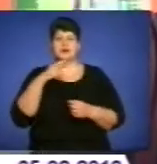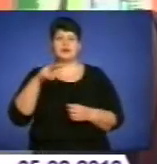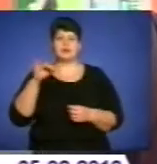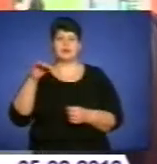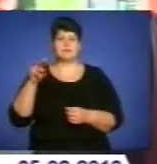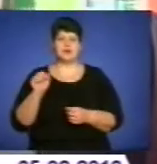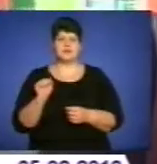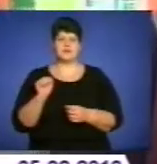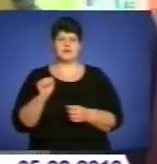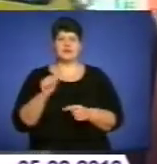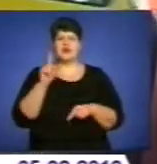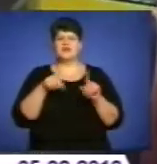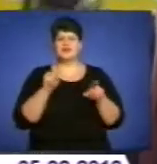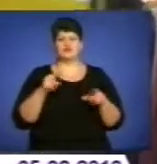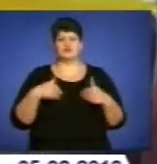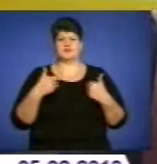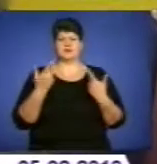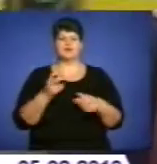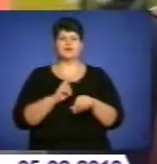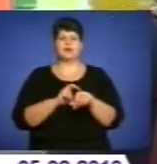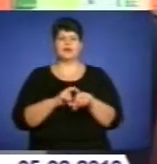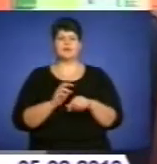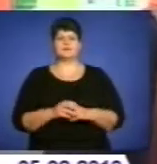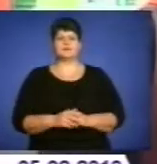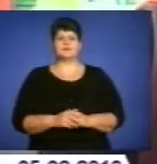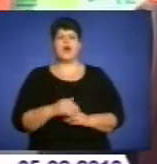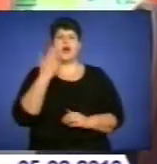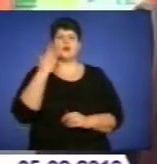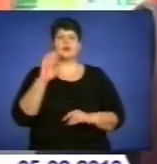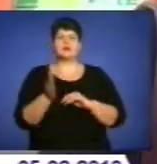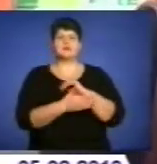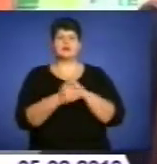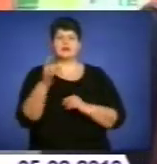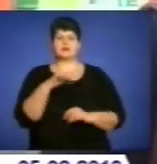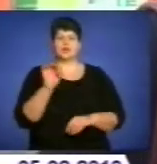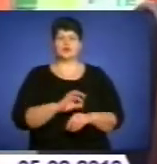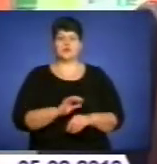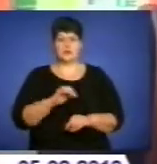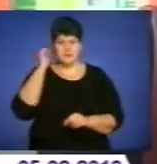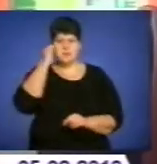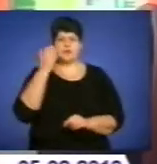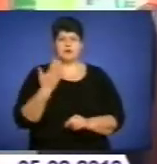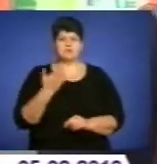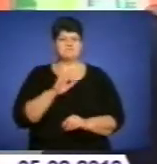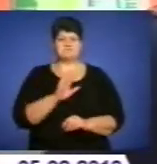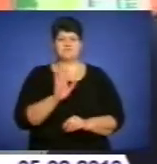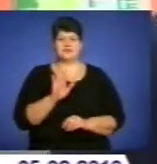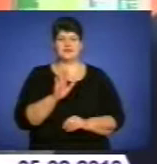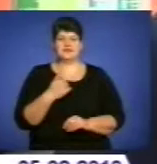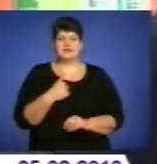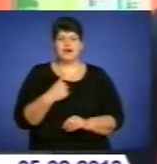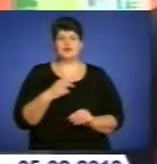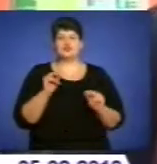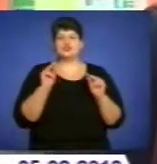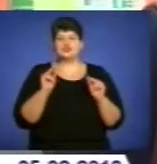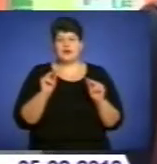Дуже рідко звертаюся до лікарів. А коли ви останній раз хворіли? Пам'ятаєте? Ні. Ви не хворіли? Ми, якщо